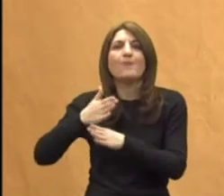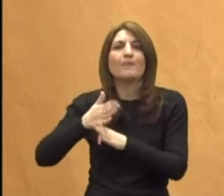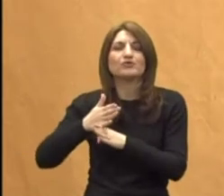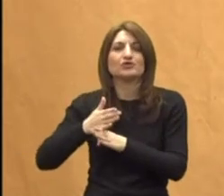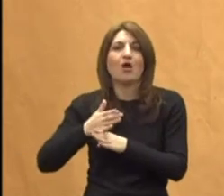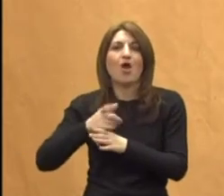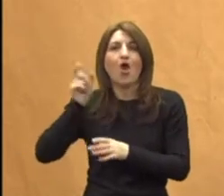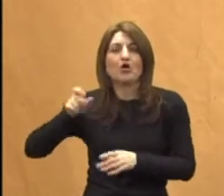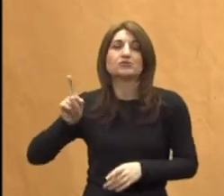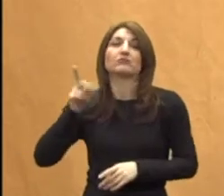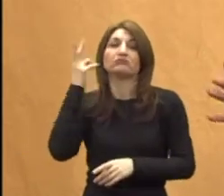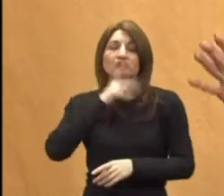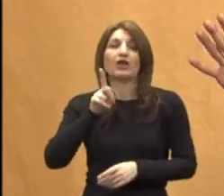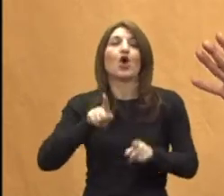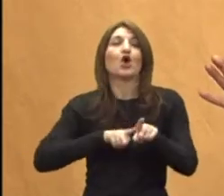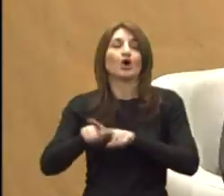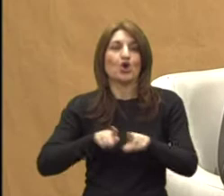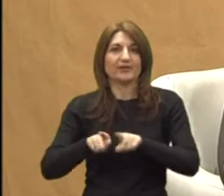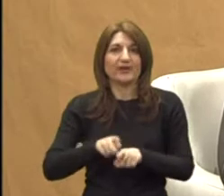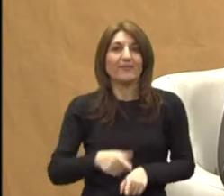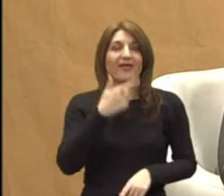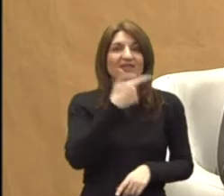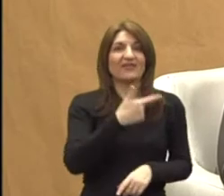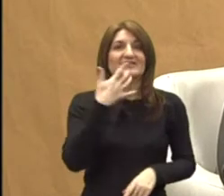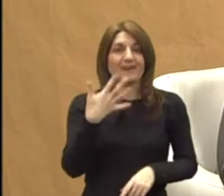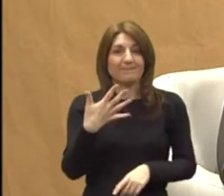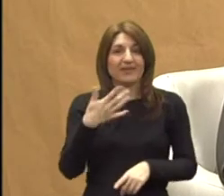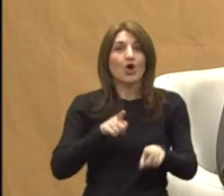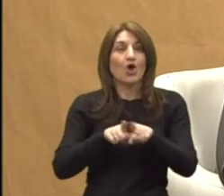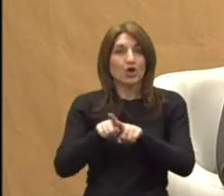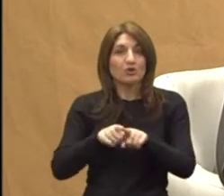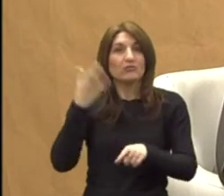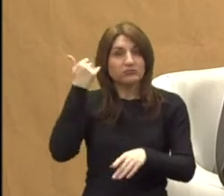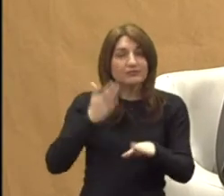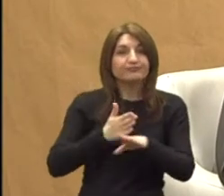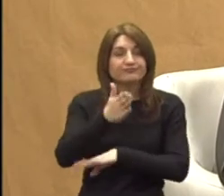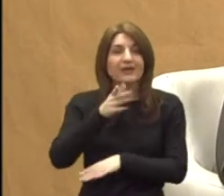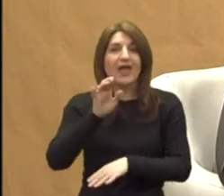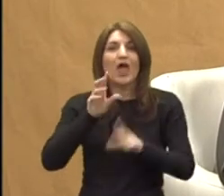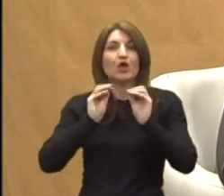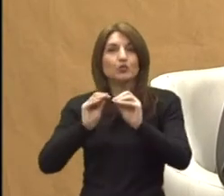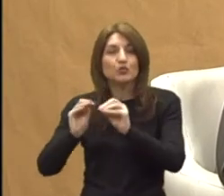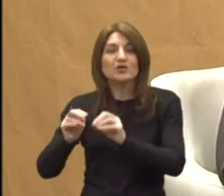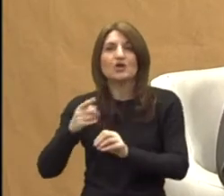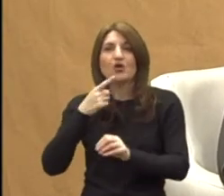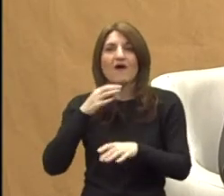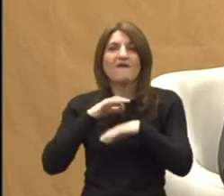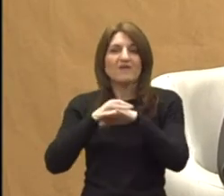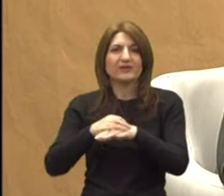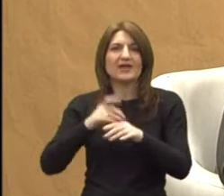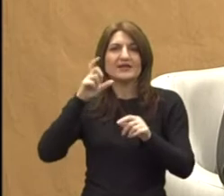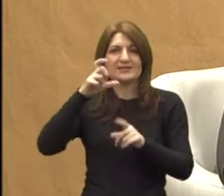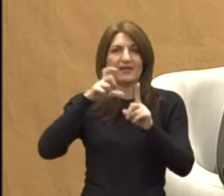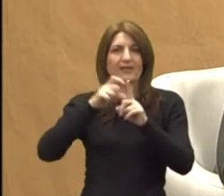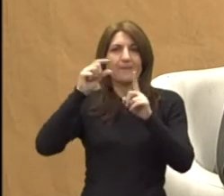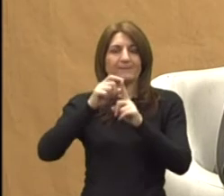roditelje. Znači, 25 roditelja u našem projektu je prošla edukaciju koju je vodio naš partner, znači, to je CDP Zagreb,